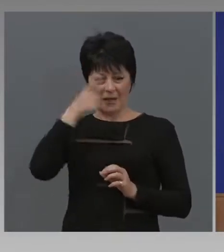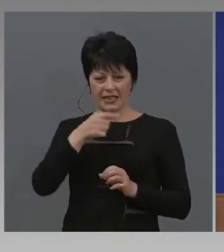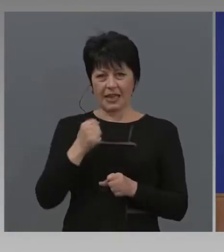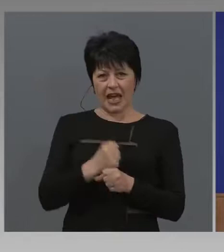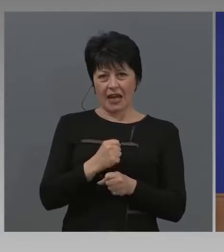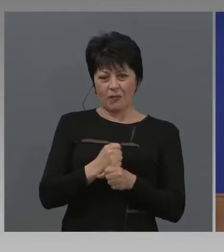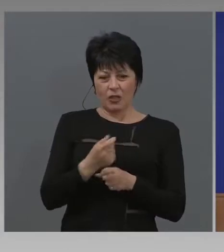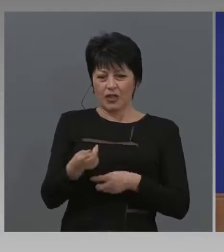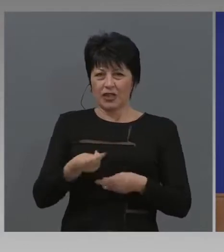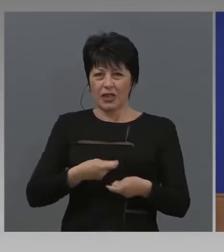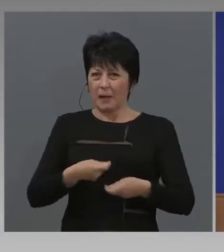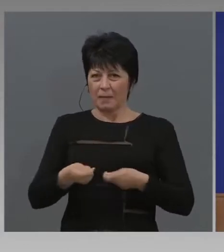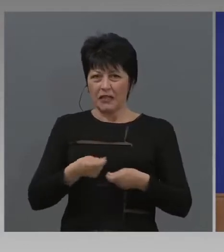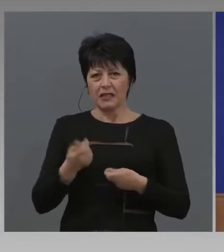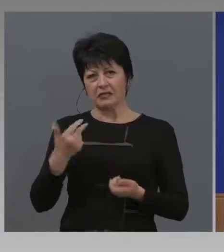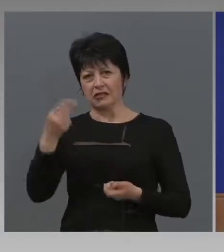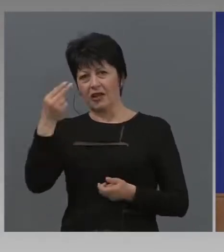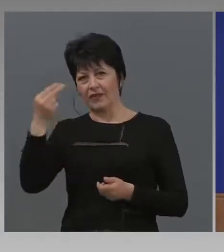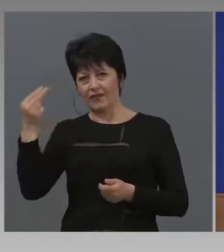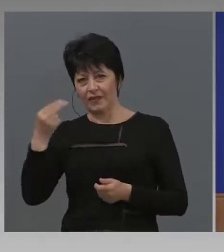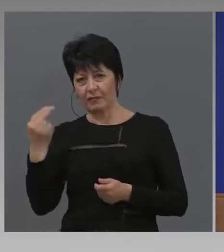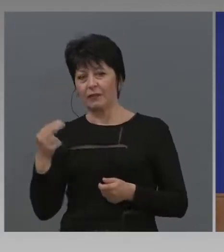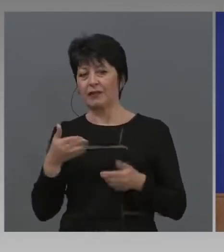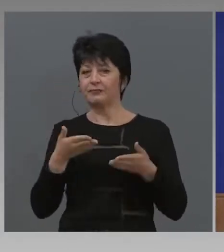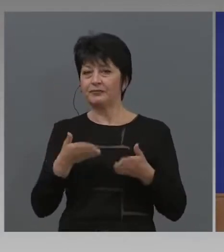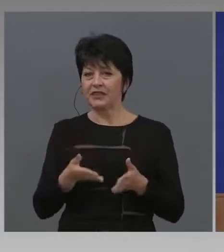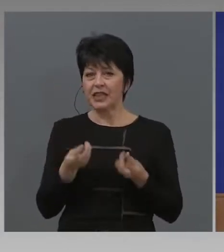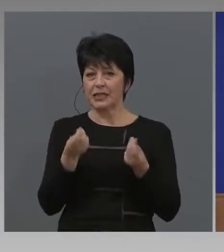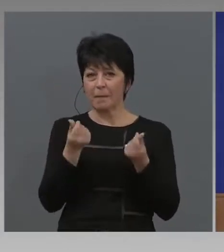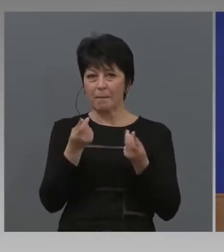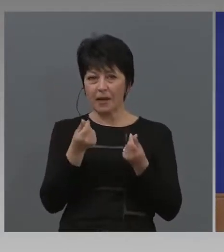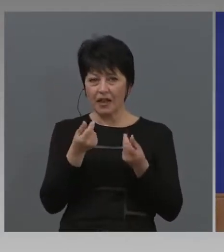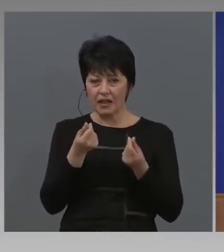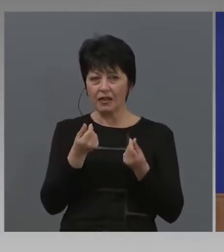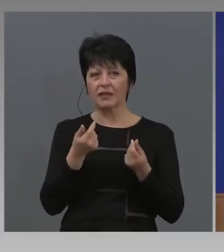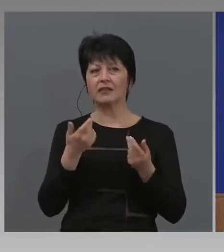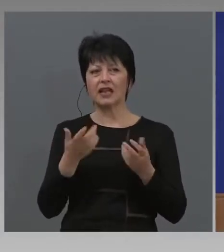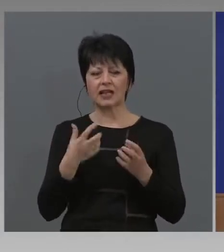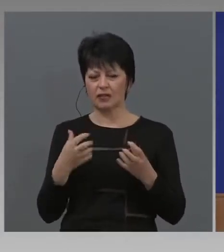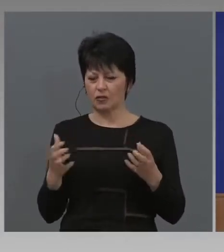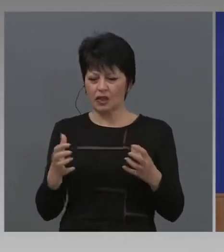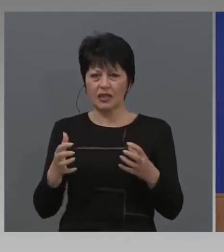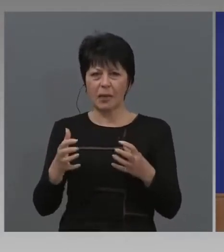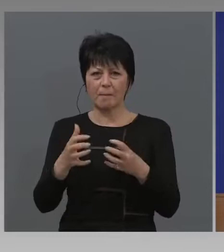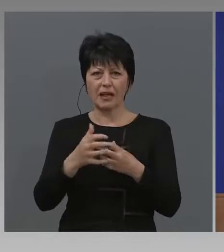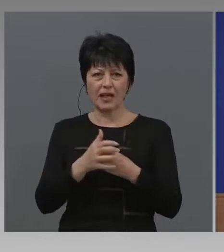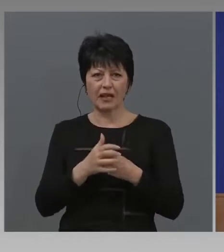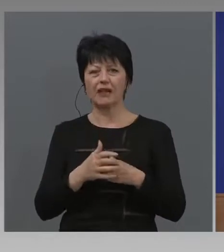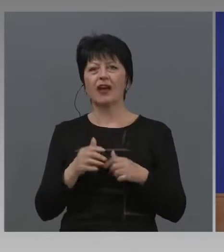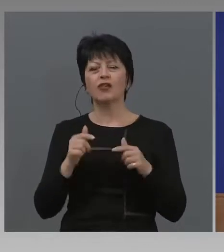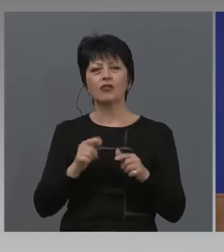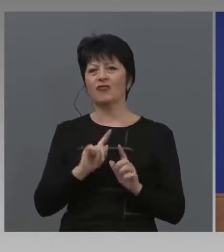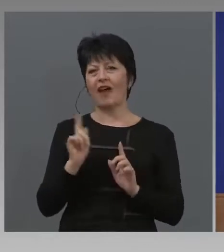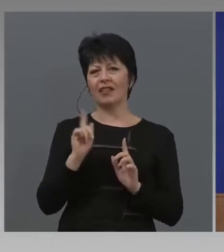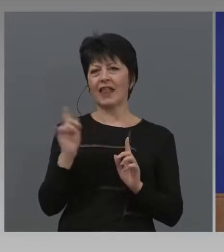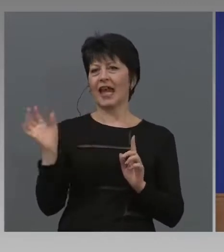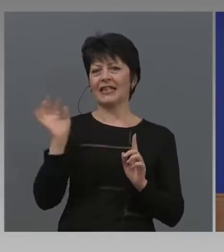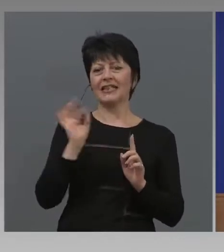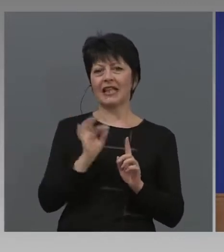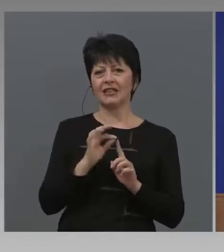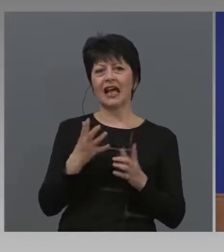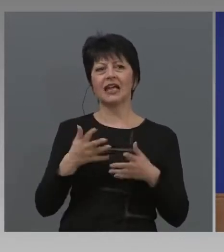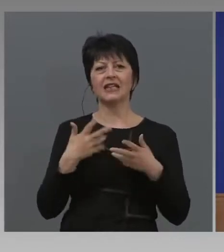бизнес, фирма, тези пари, корпоративените, тази ще сумират много повече, не е това целта. Просто